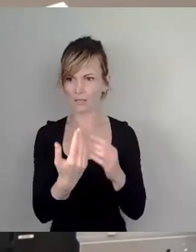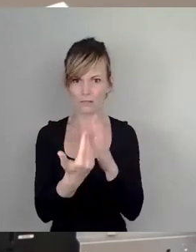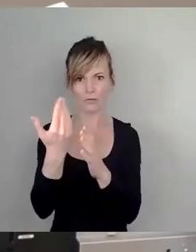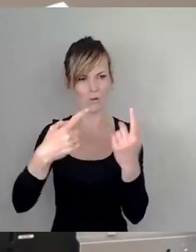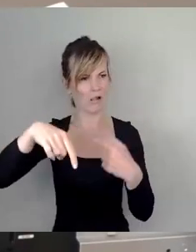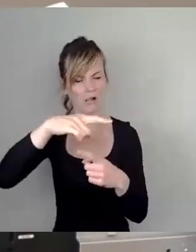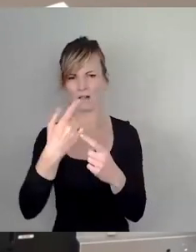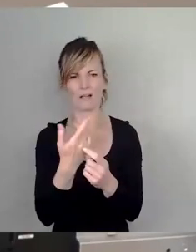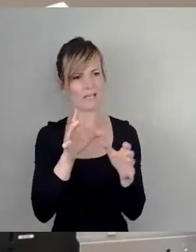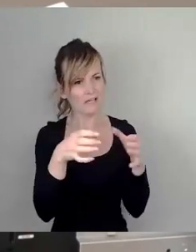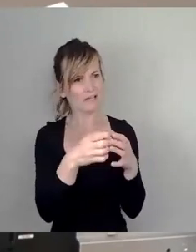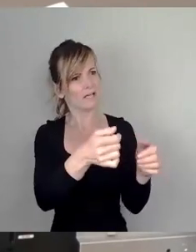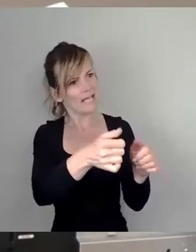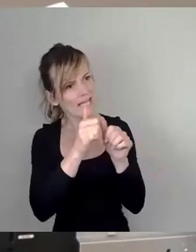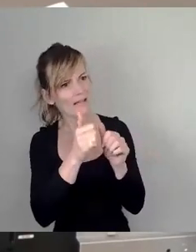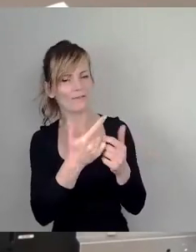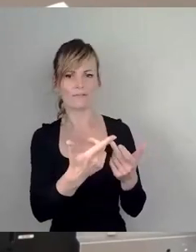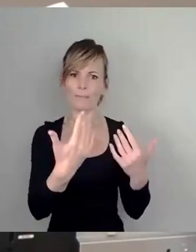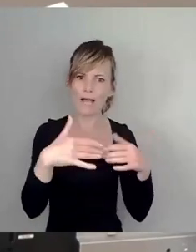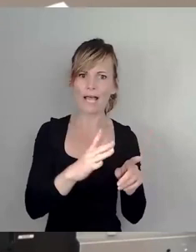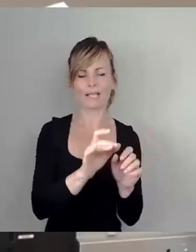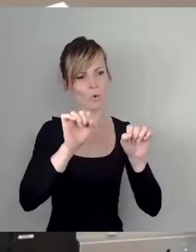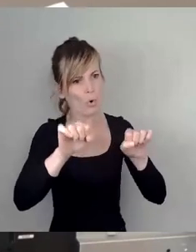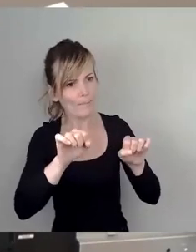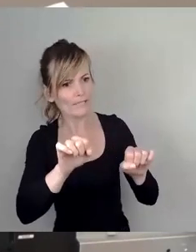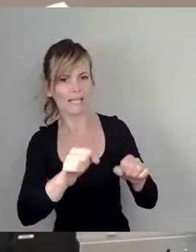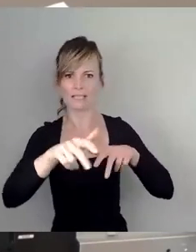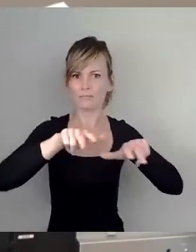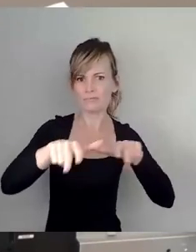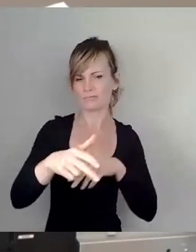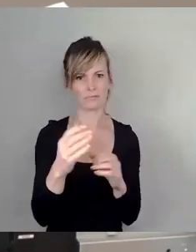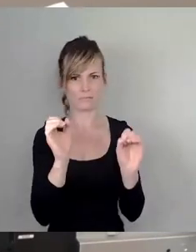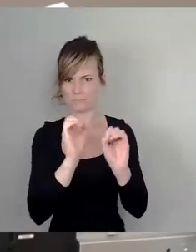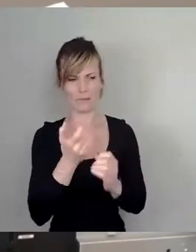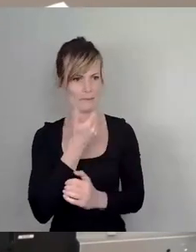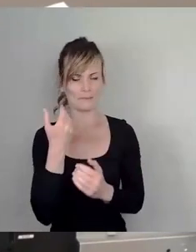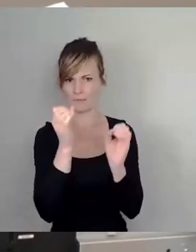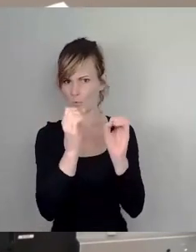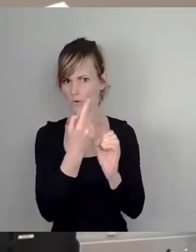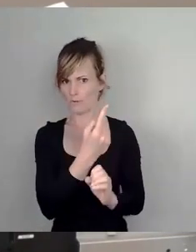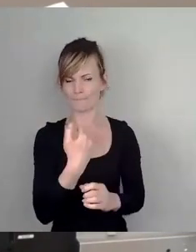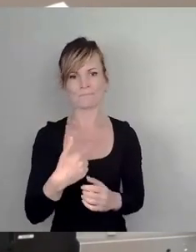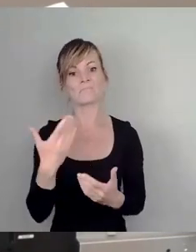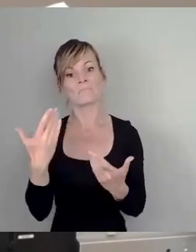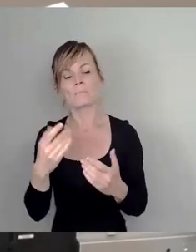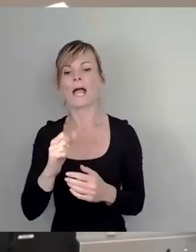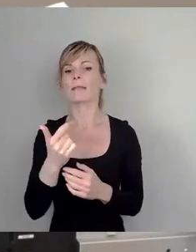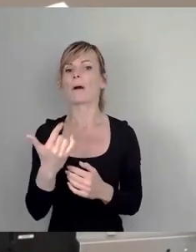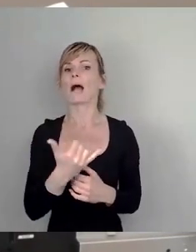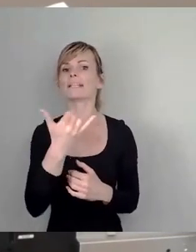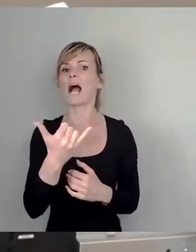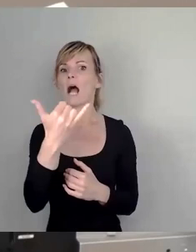hilfsbereiten und kompetenten Administration zu tun zu haben. Bestenfalls kennt man nach ein paar Jahren die richtigen Leute,